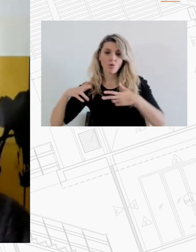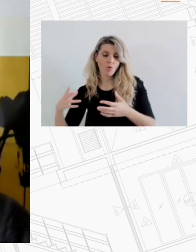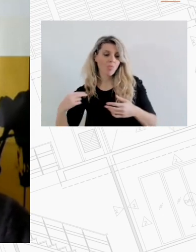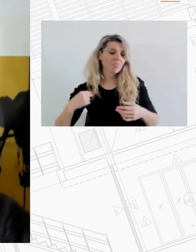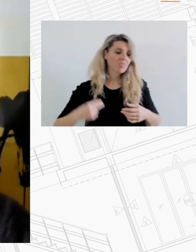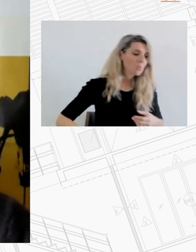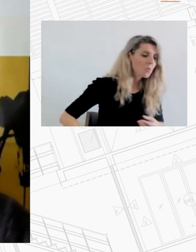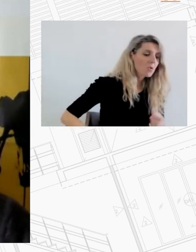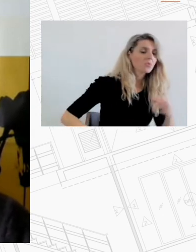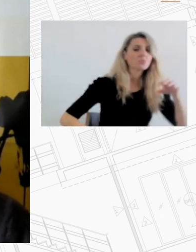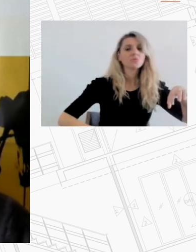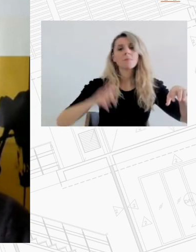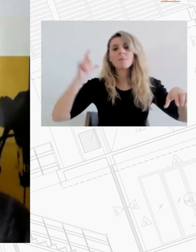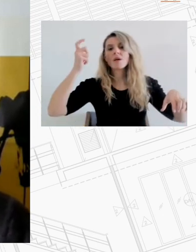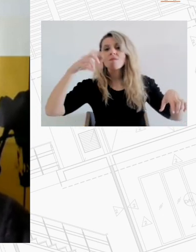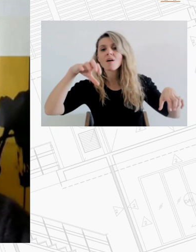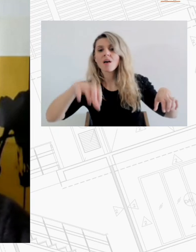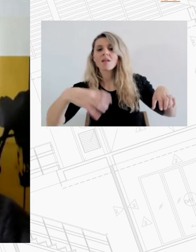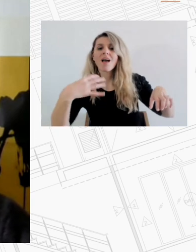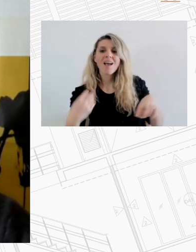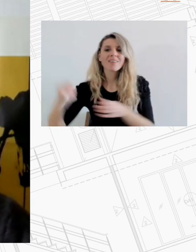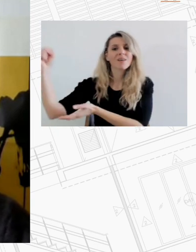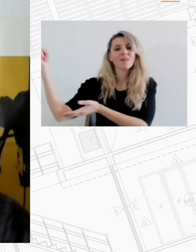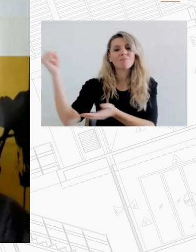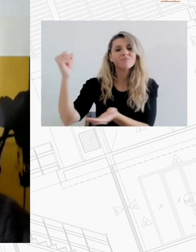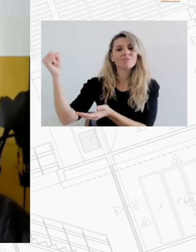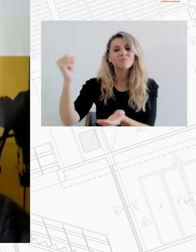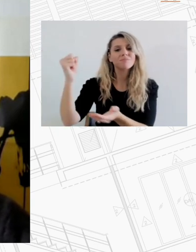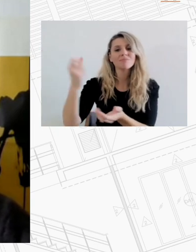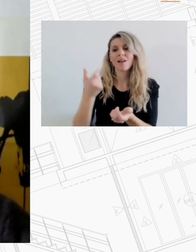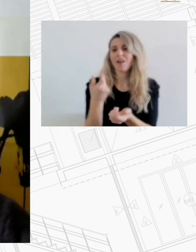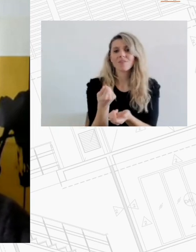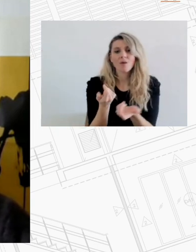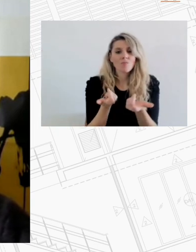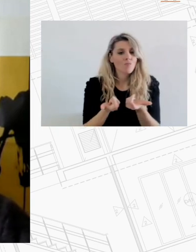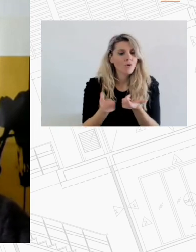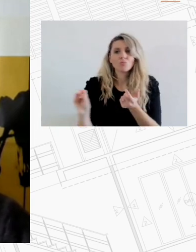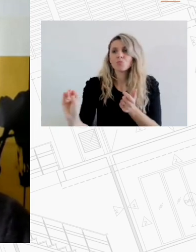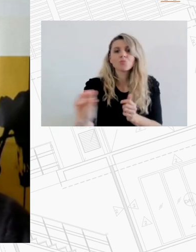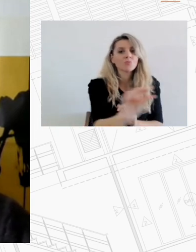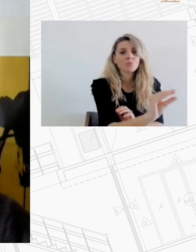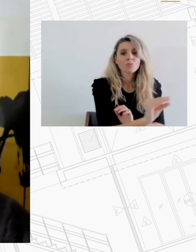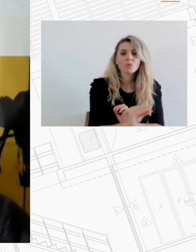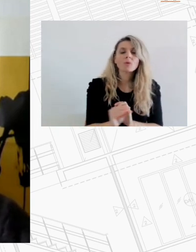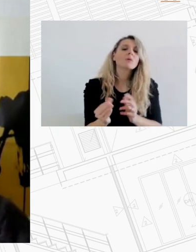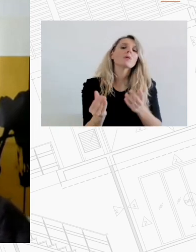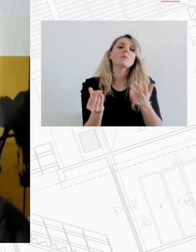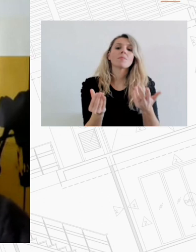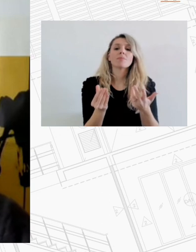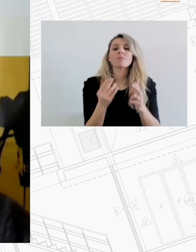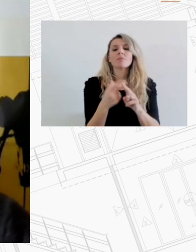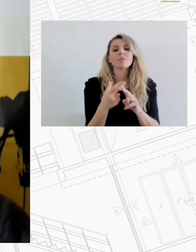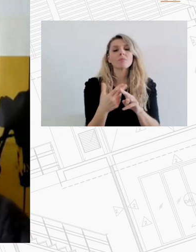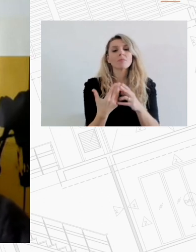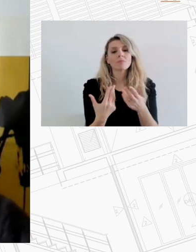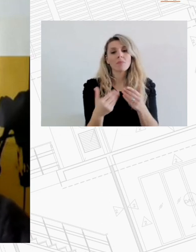περιφερειών που διαχειρίζονται και ευρωπαϊκά κονδύλια δηλαδή δεν είναι απλή υπόθεση γιατί είναι κάτι στο οποίο θα δούμε πολύ μεγάλη